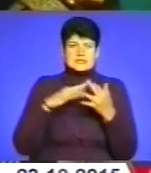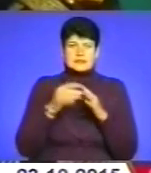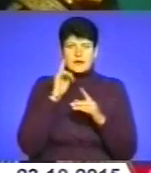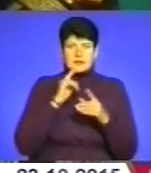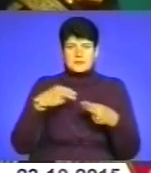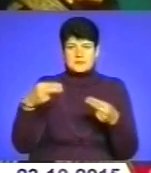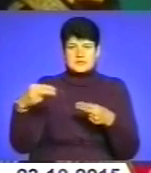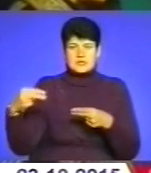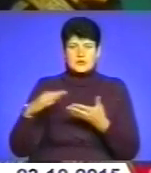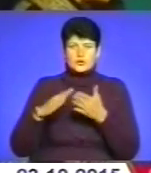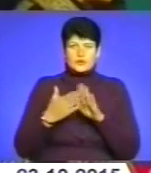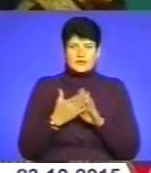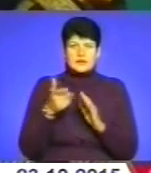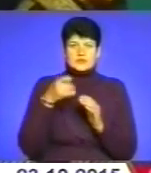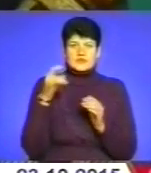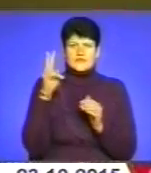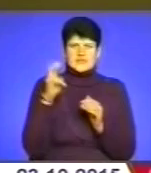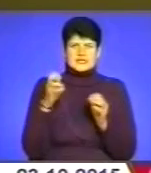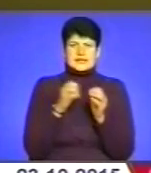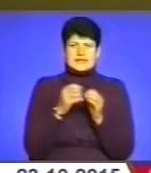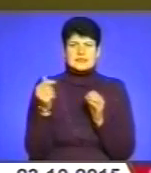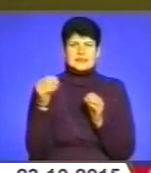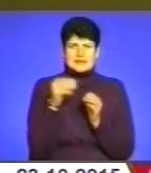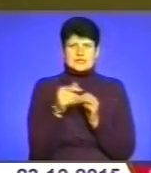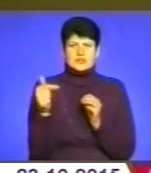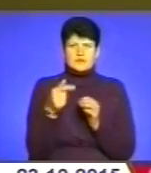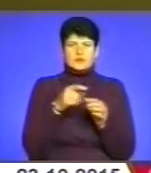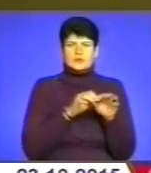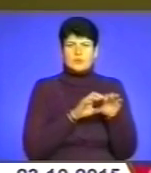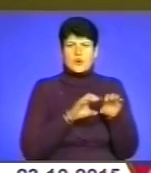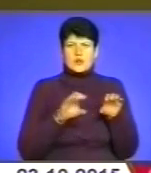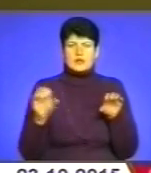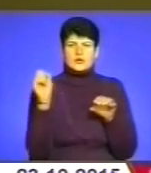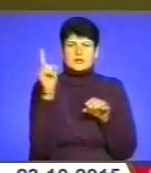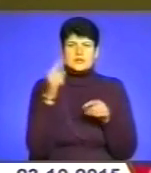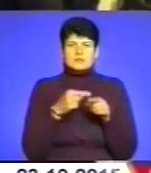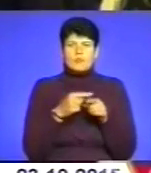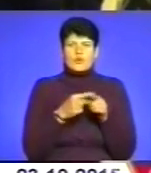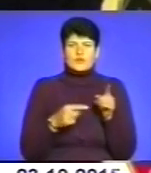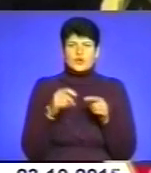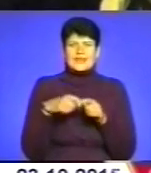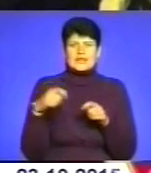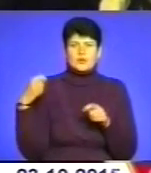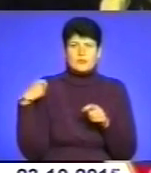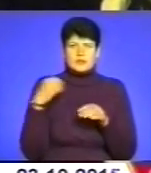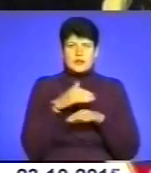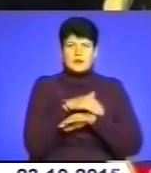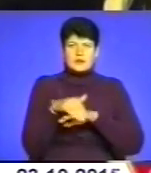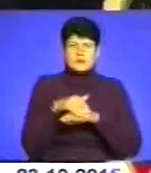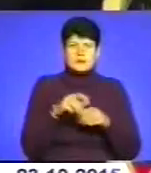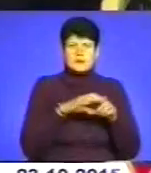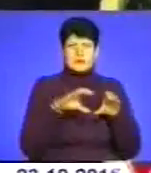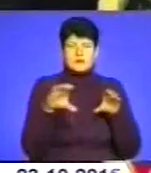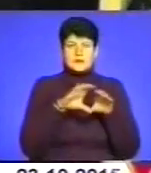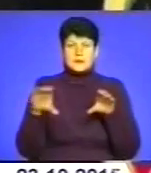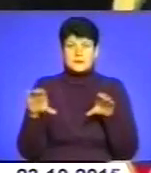газифікацію вартістю 210 тисяч гривень. Тоді проклали 11,5 кілометрів вуличних газопроводів. І ось